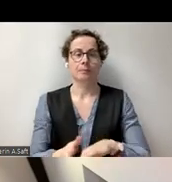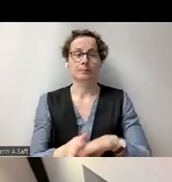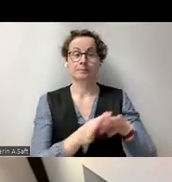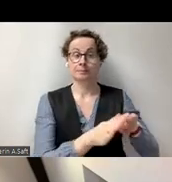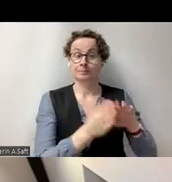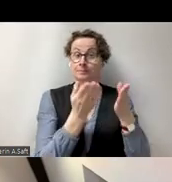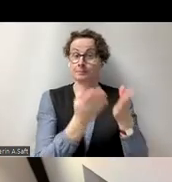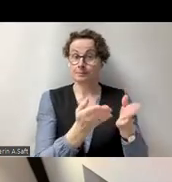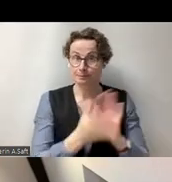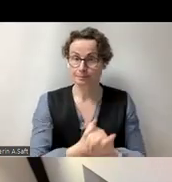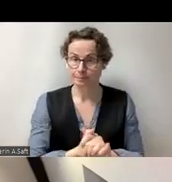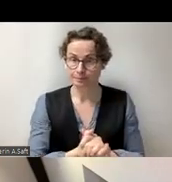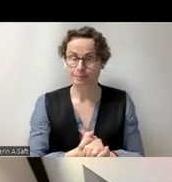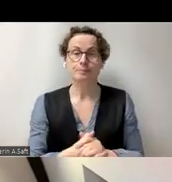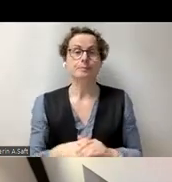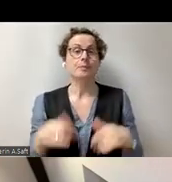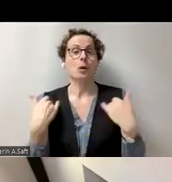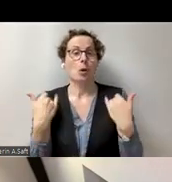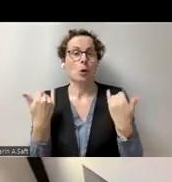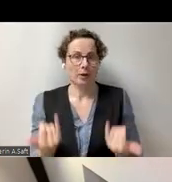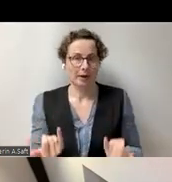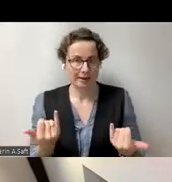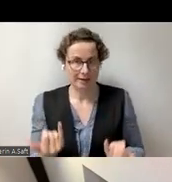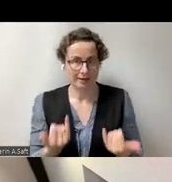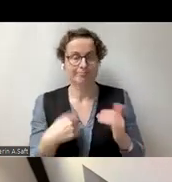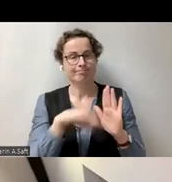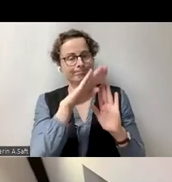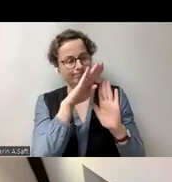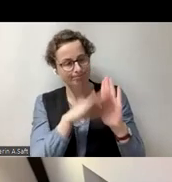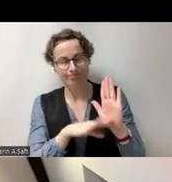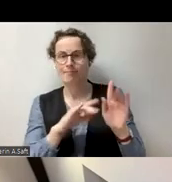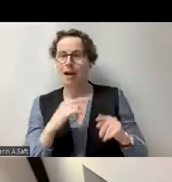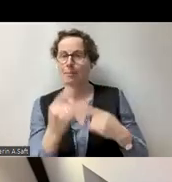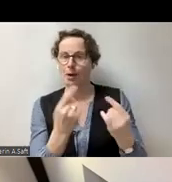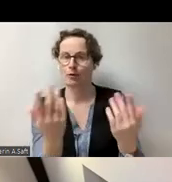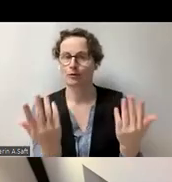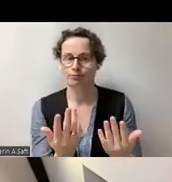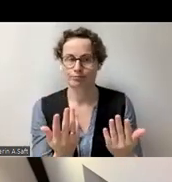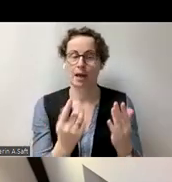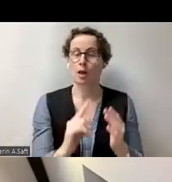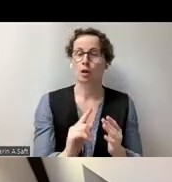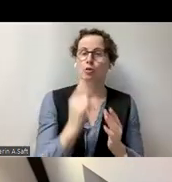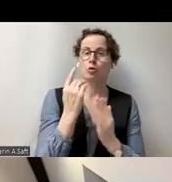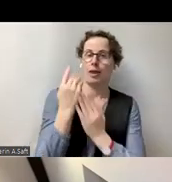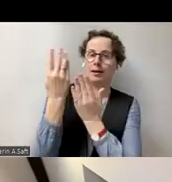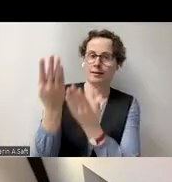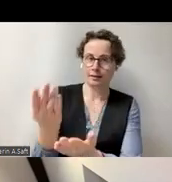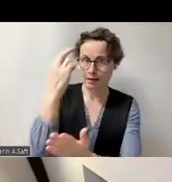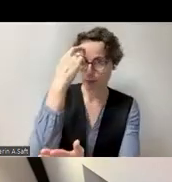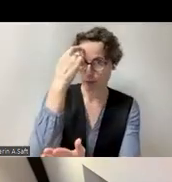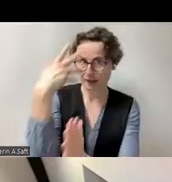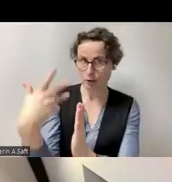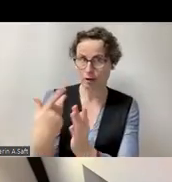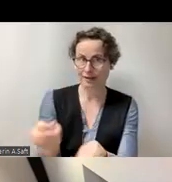So, die weiteren Punkte der Agenda, also wir gleich Professor Zimmermann über erweiterte Checklisten